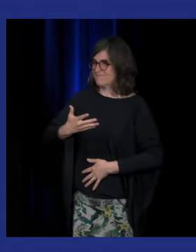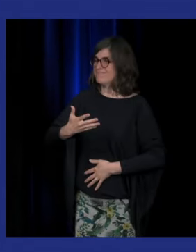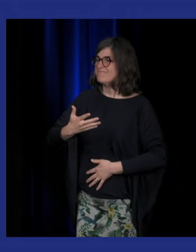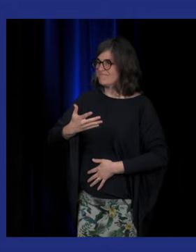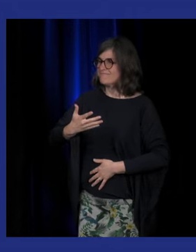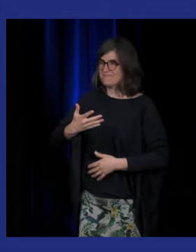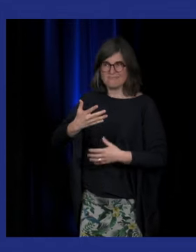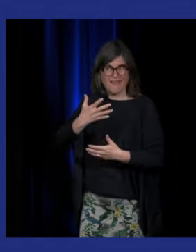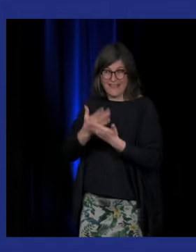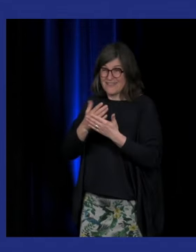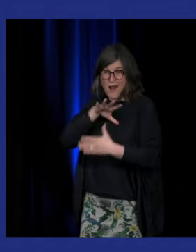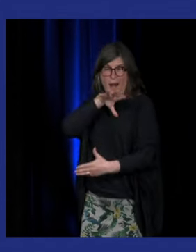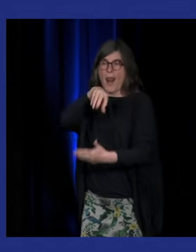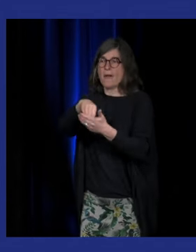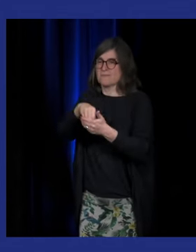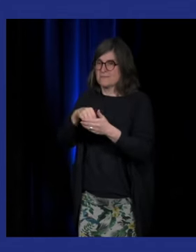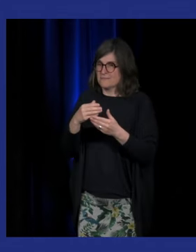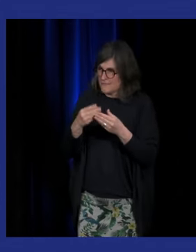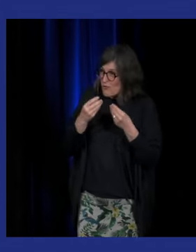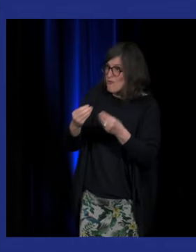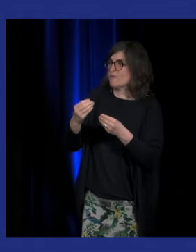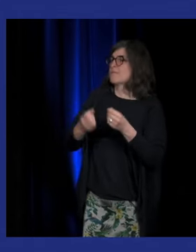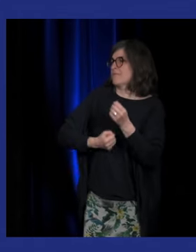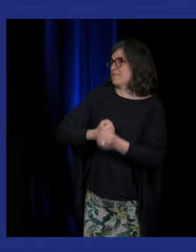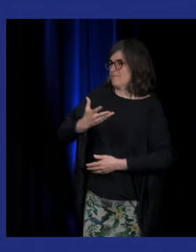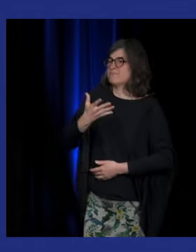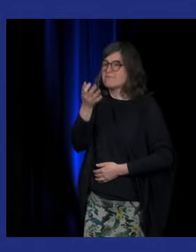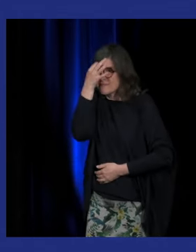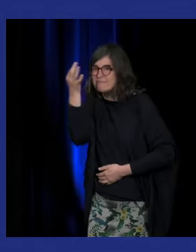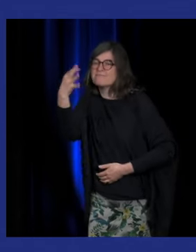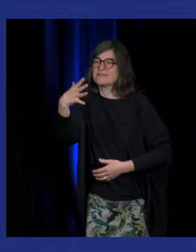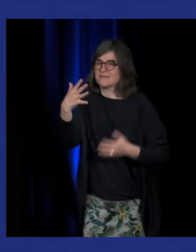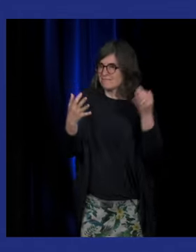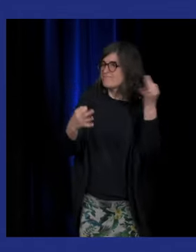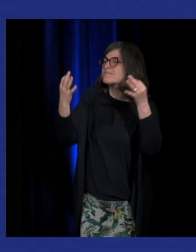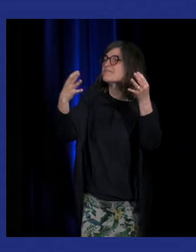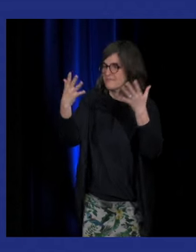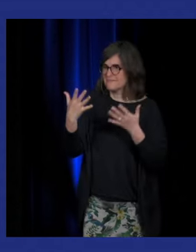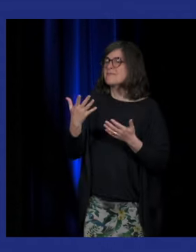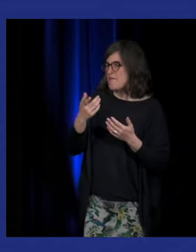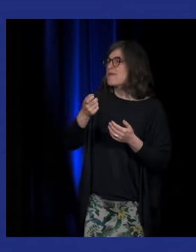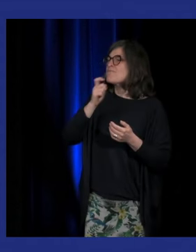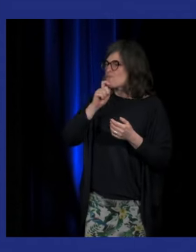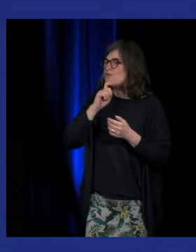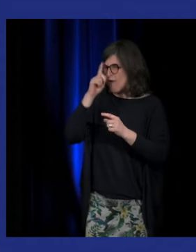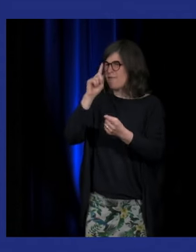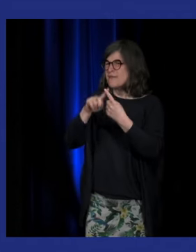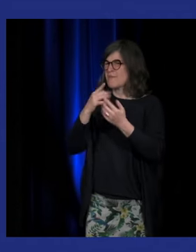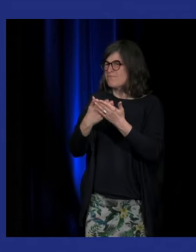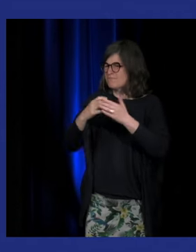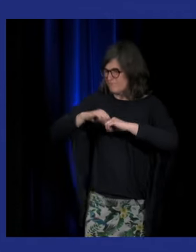incorporé comme une ressource de création et de créativité. Donc, ça, c'est des questions qu'on va aussi